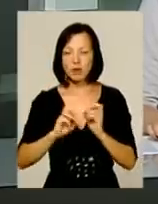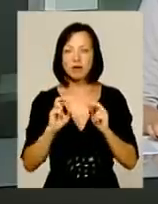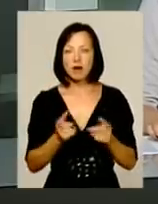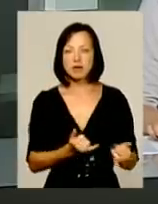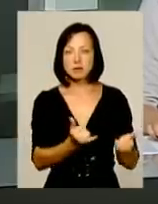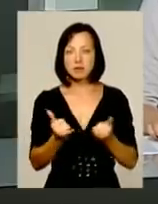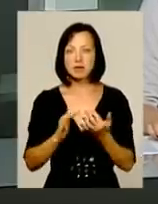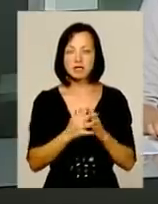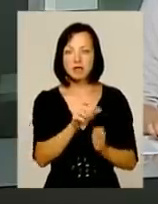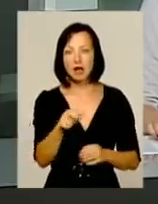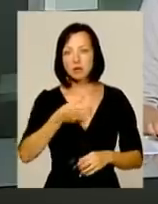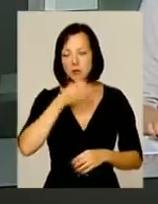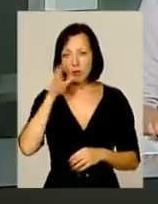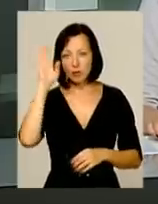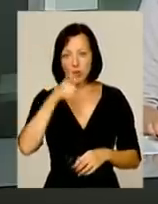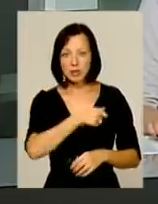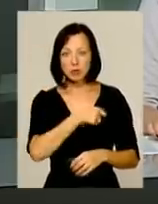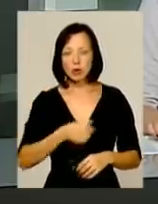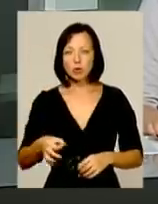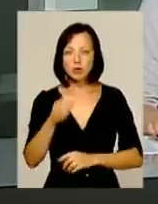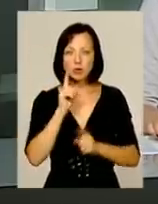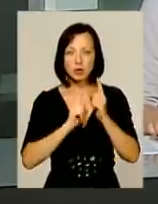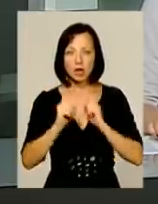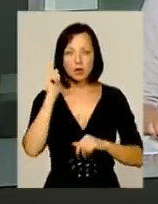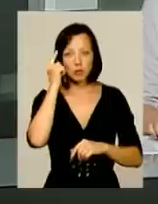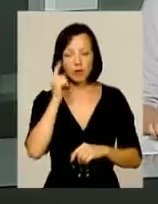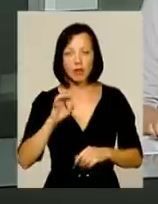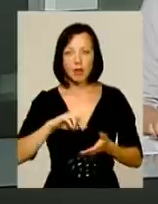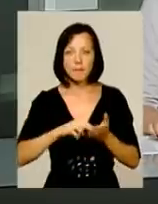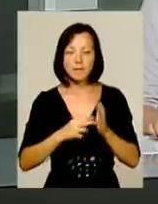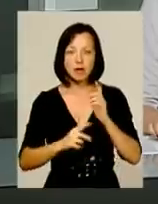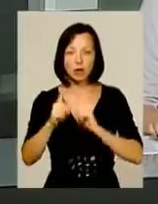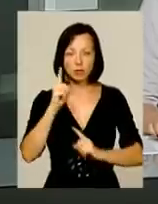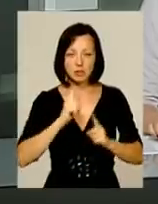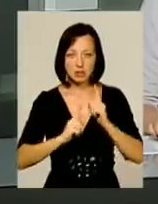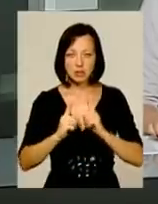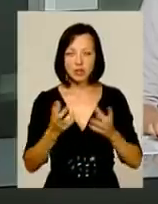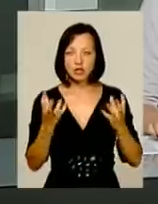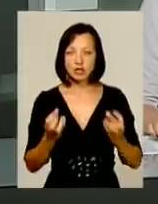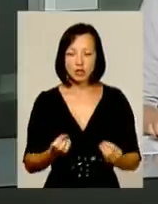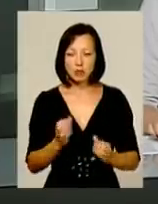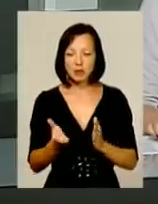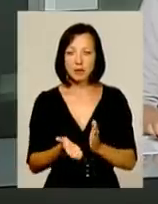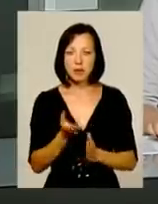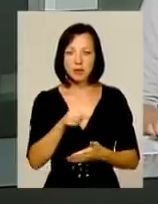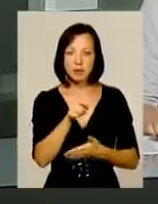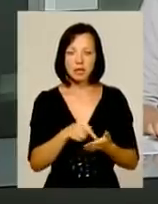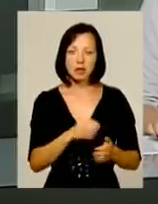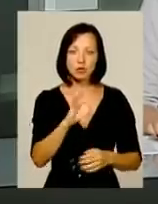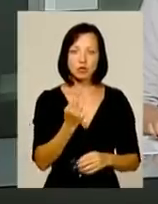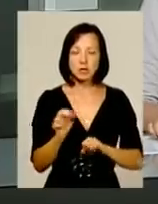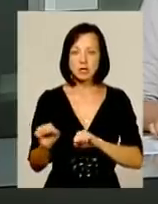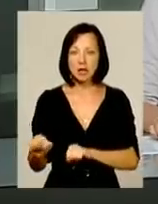забезпечити селян питною водою, депутати обласної ради міркували на пленарному засіданні. А ще піднімали питання соціального